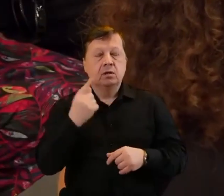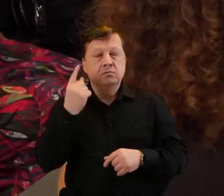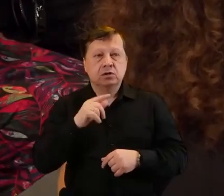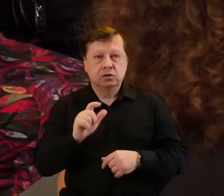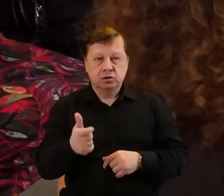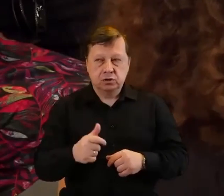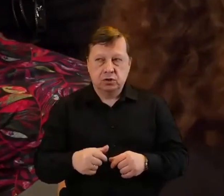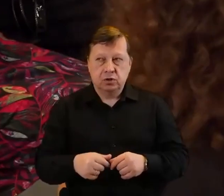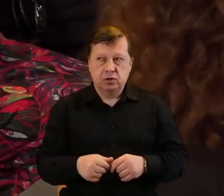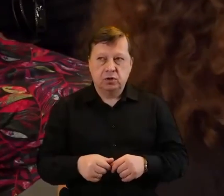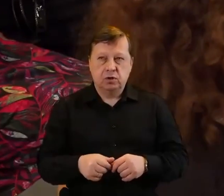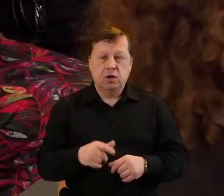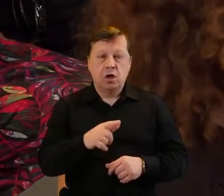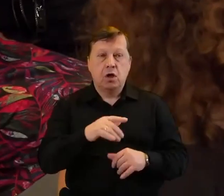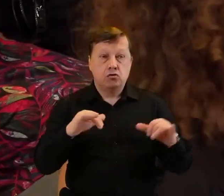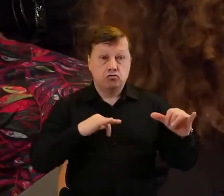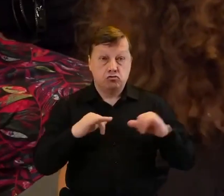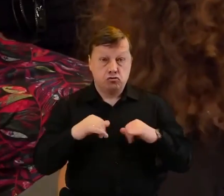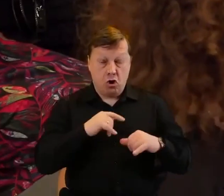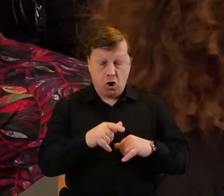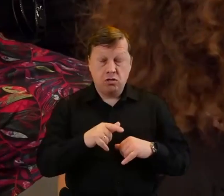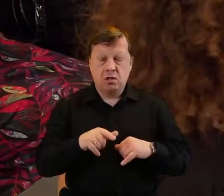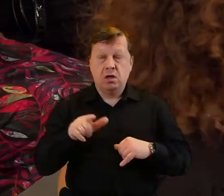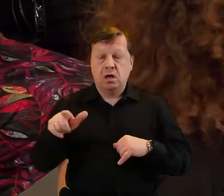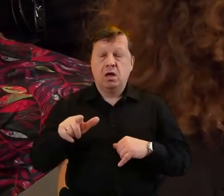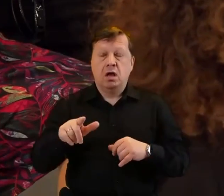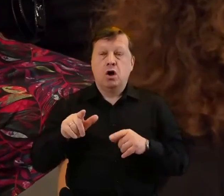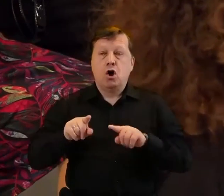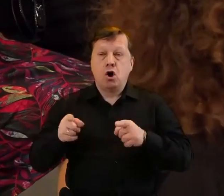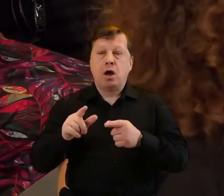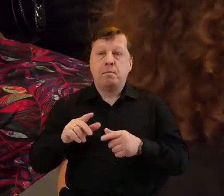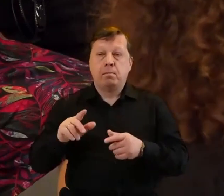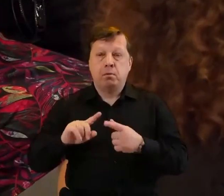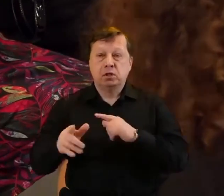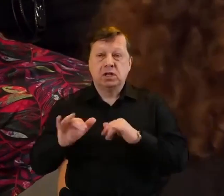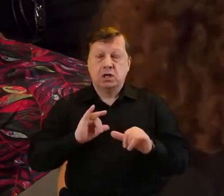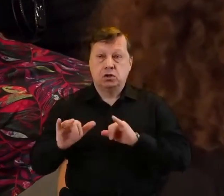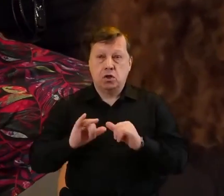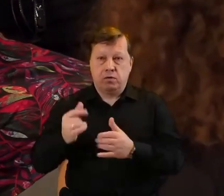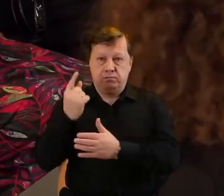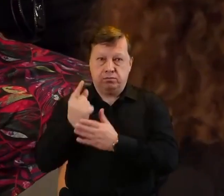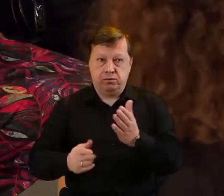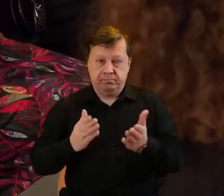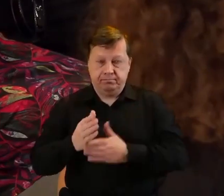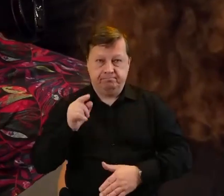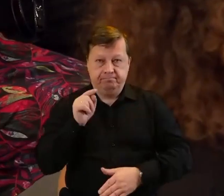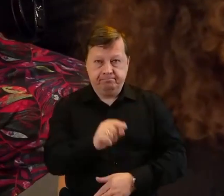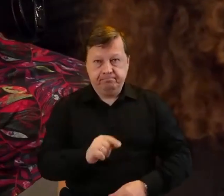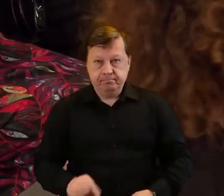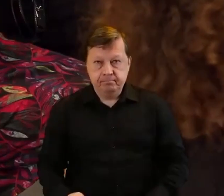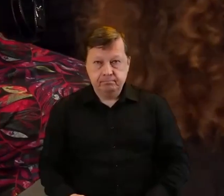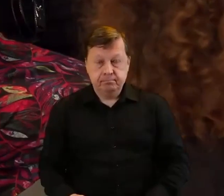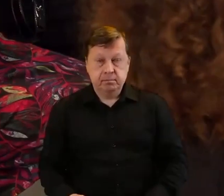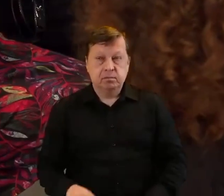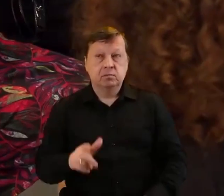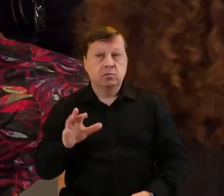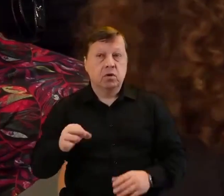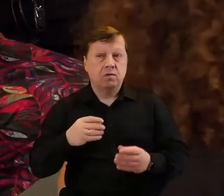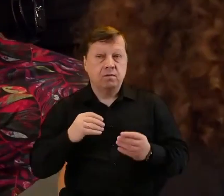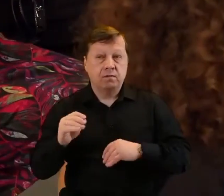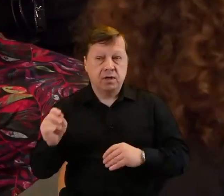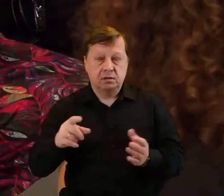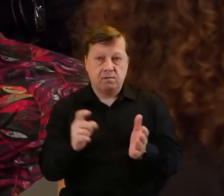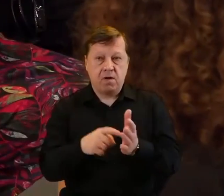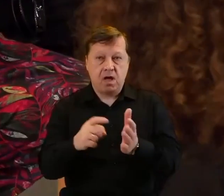zdaniem tak trochę jakby zabija trochę tych organizacji pozarządowych, bo jednym na przykład problemem jest to, że coraz więcej się